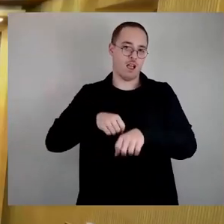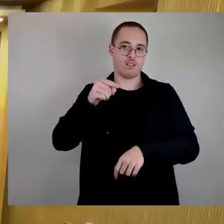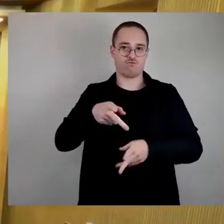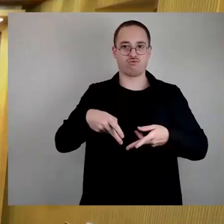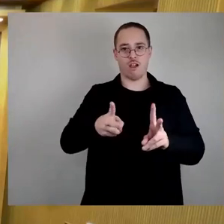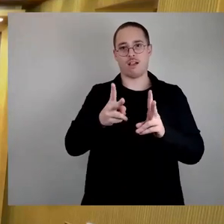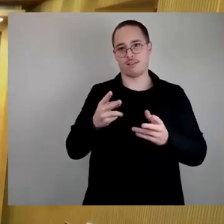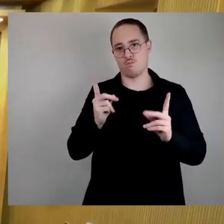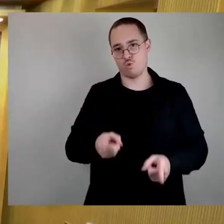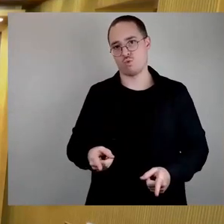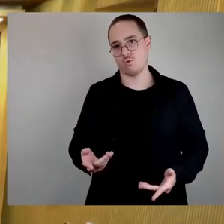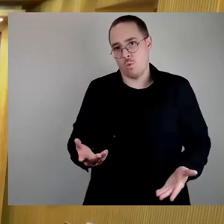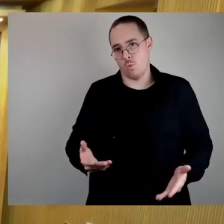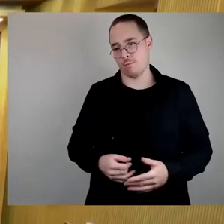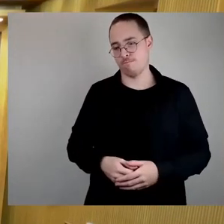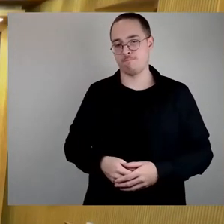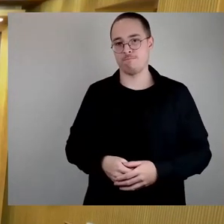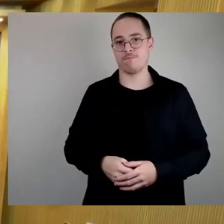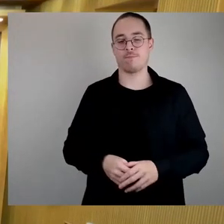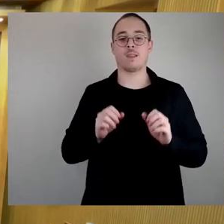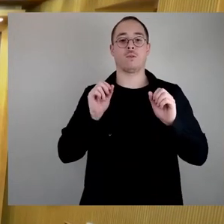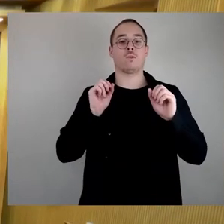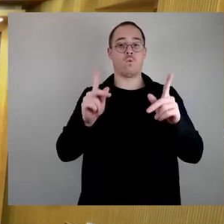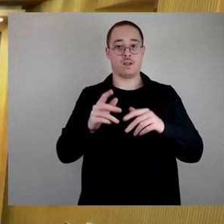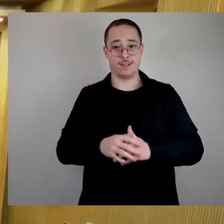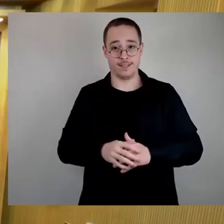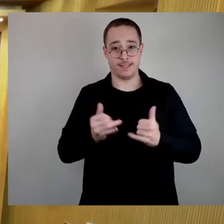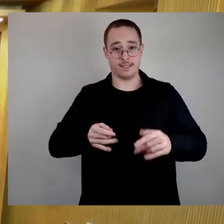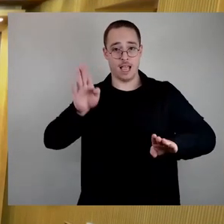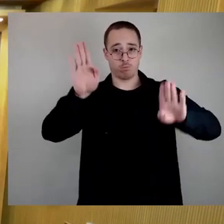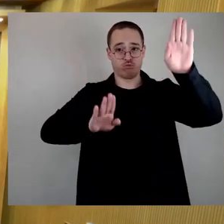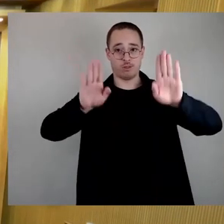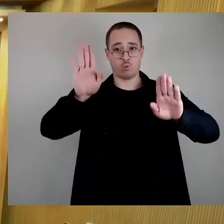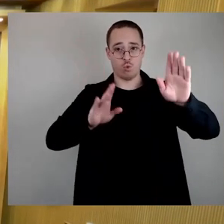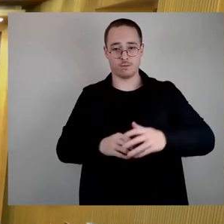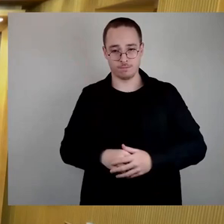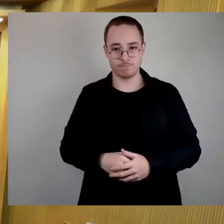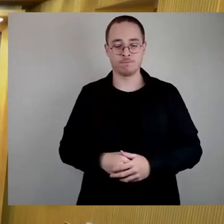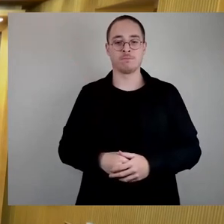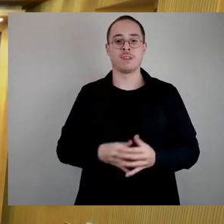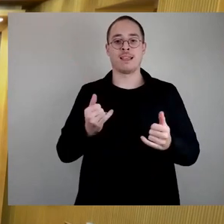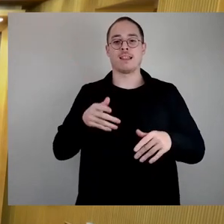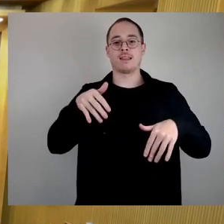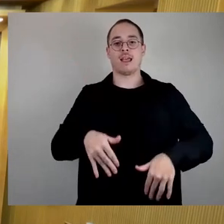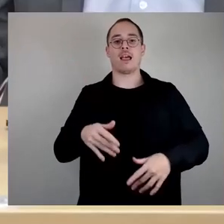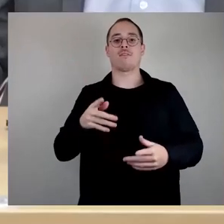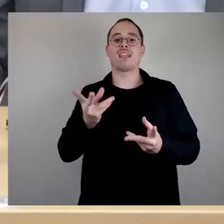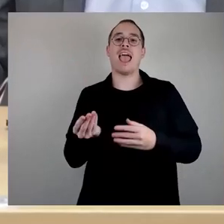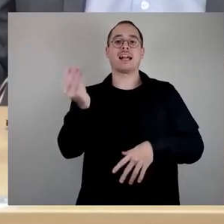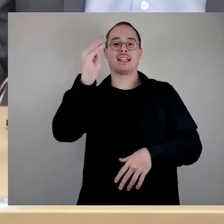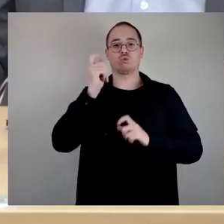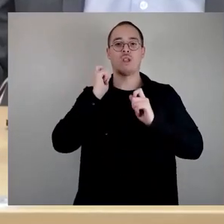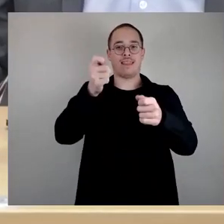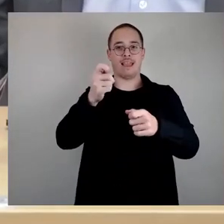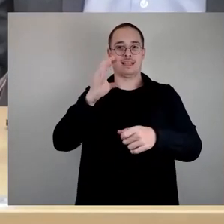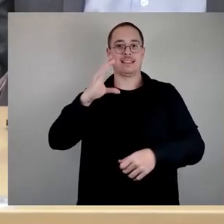So, dann kämen wir zur Abstimmung. Wir haben einen Ergänzungsantrag von der CDU. würde ihn nochmal verlesen,